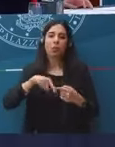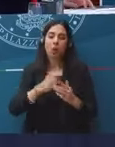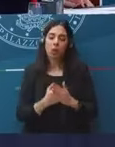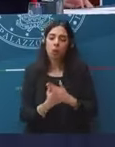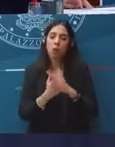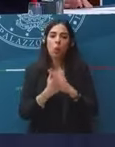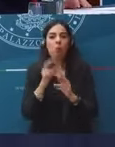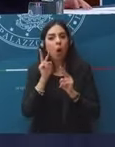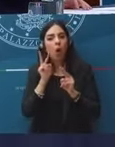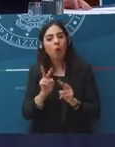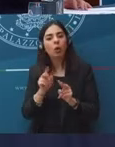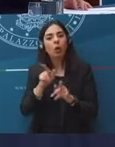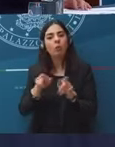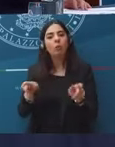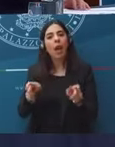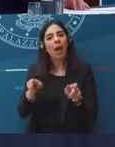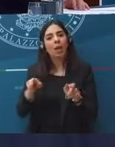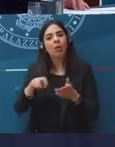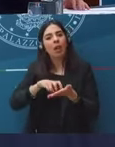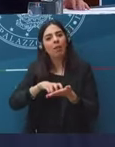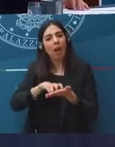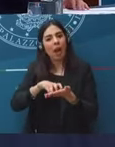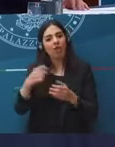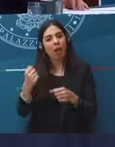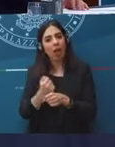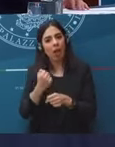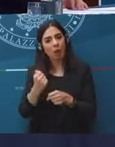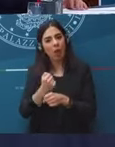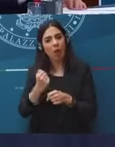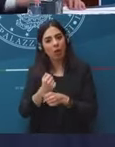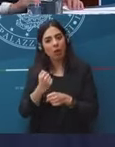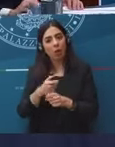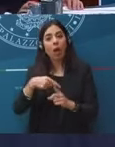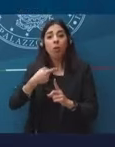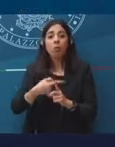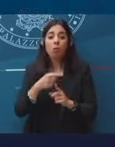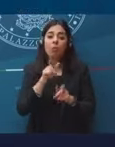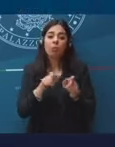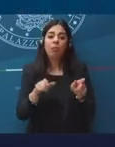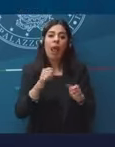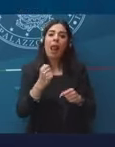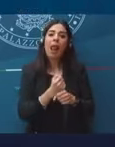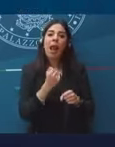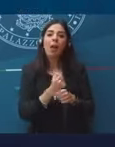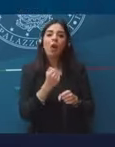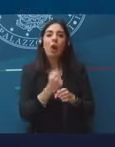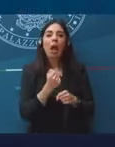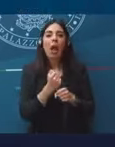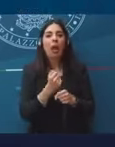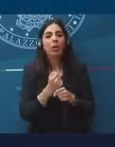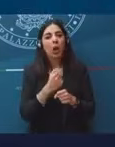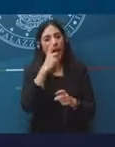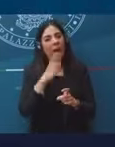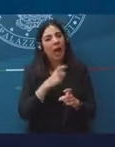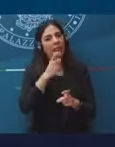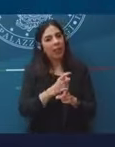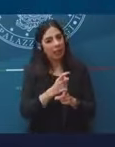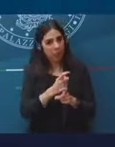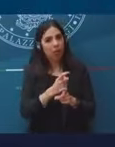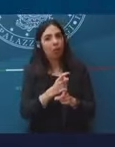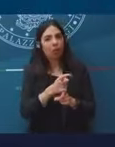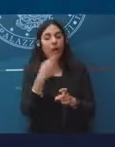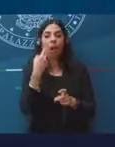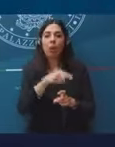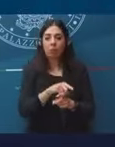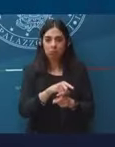intervento sui lavoratori atipici per i quali viene prevista una indennità significativa rispetto alle risorse, naturalmente non